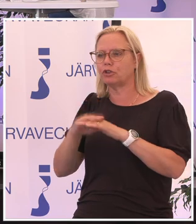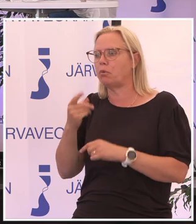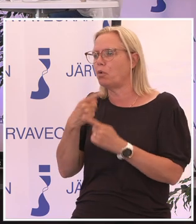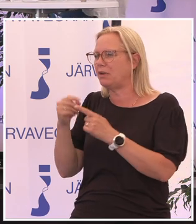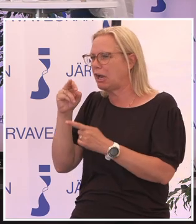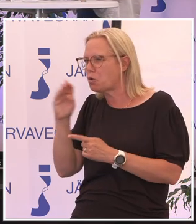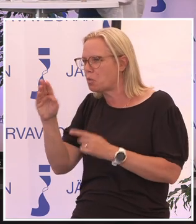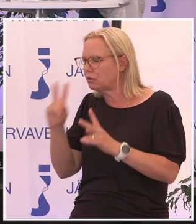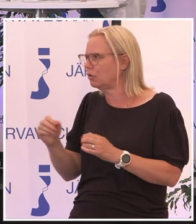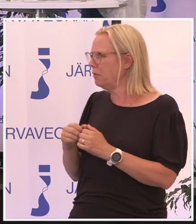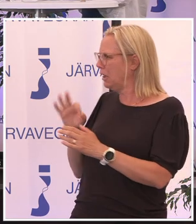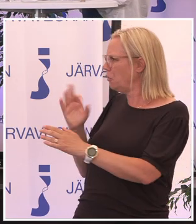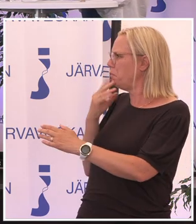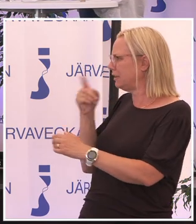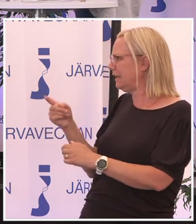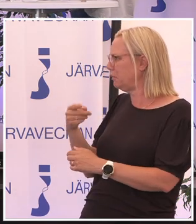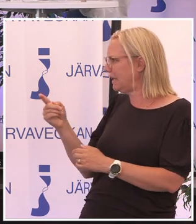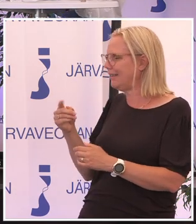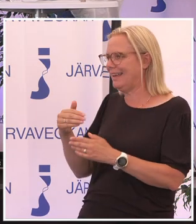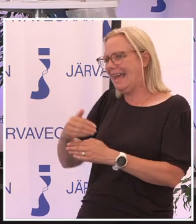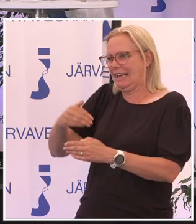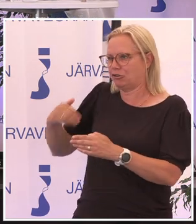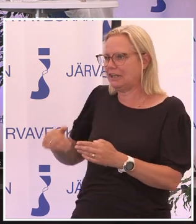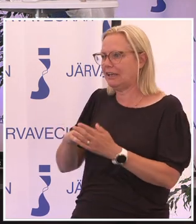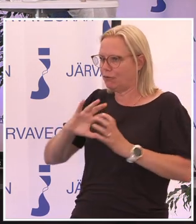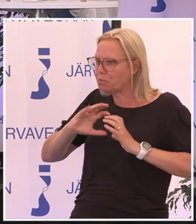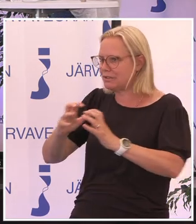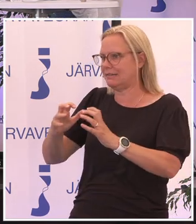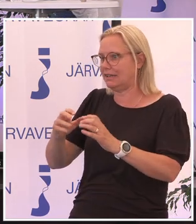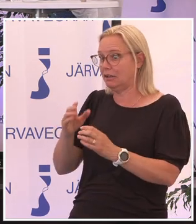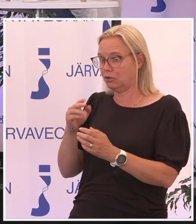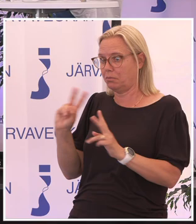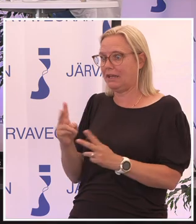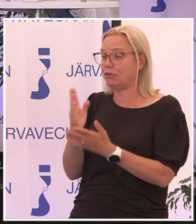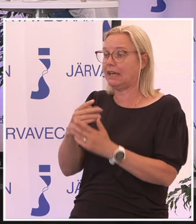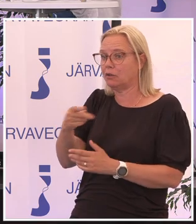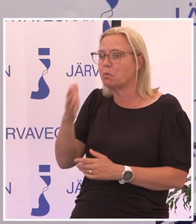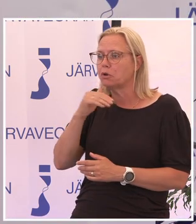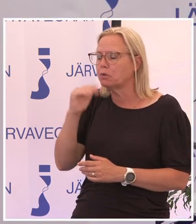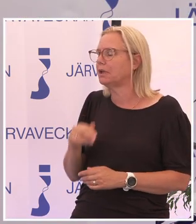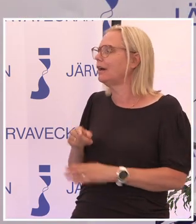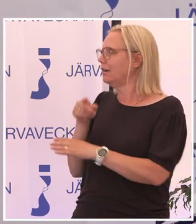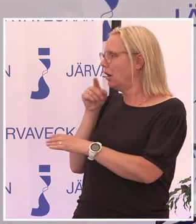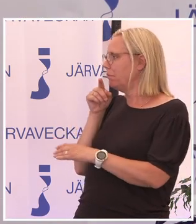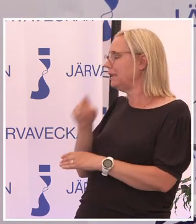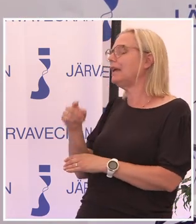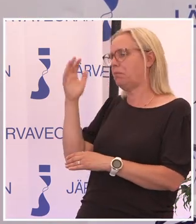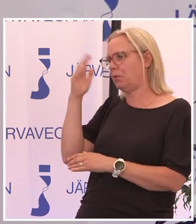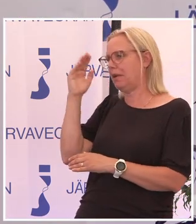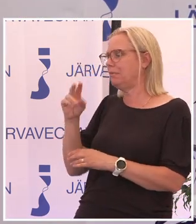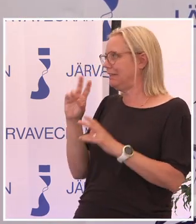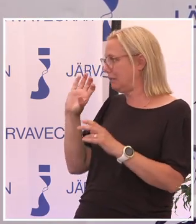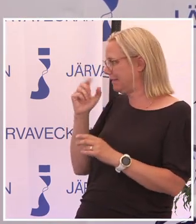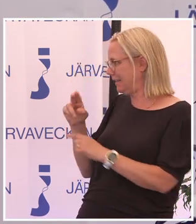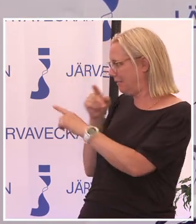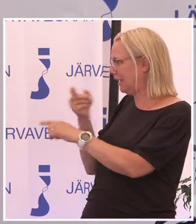det här, den exkluderingen också från processer som berör en? Det där är ju en del av problemet, men också en del av lösningen. är ju det som Stefan bland